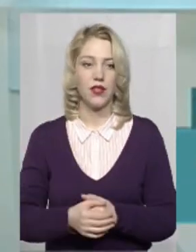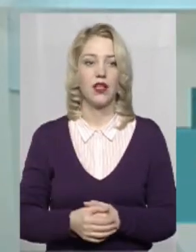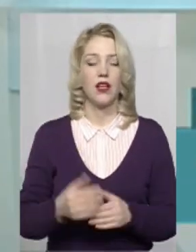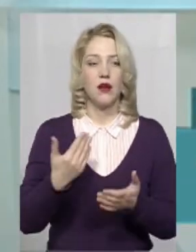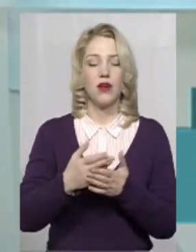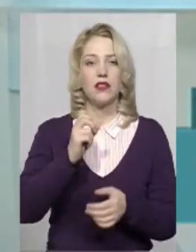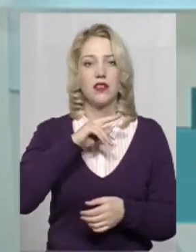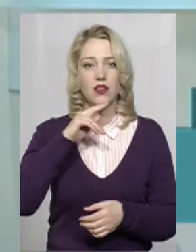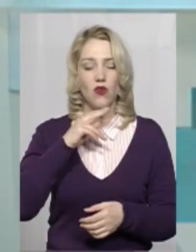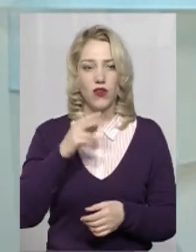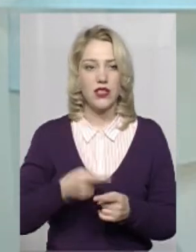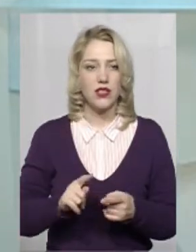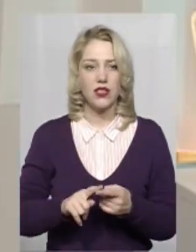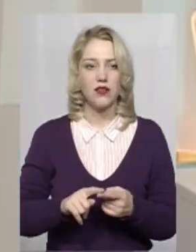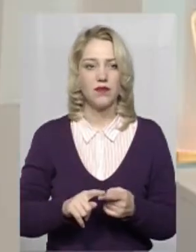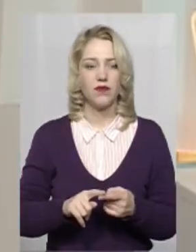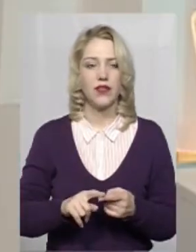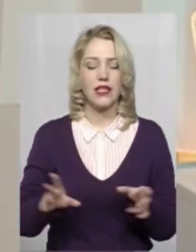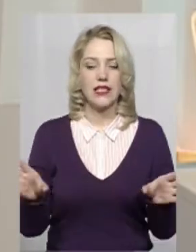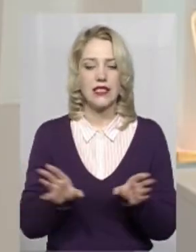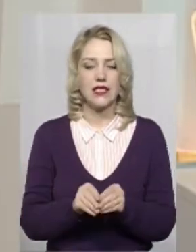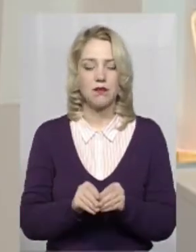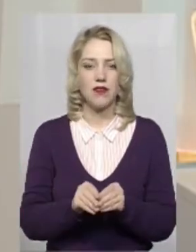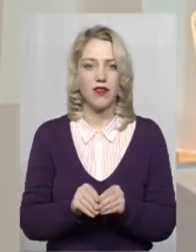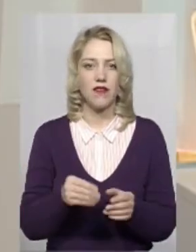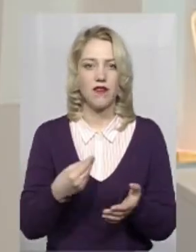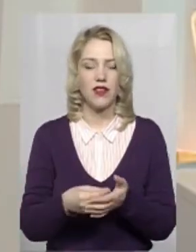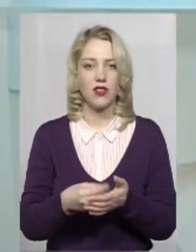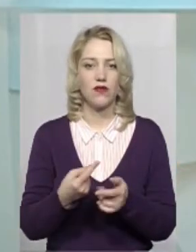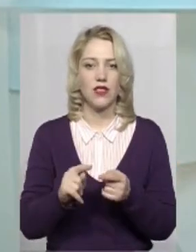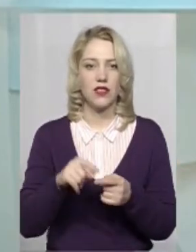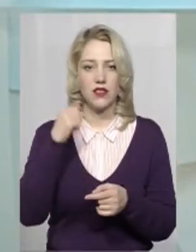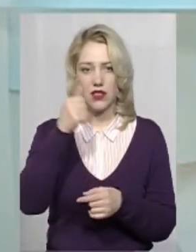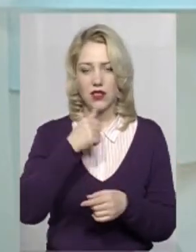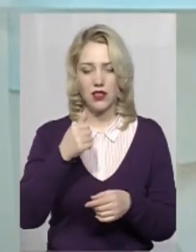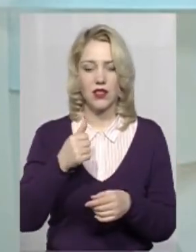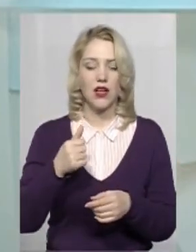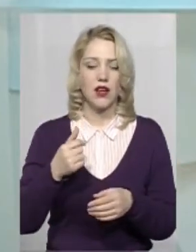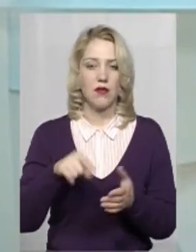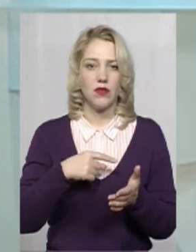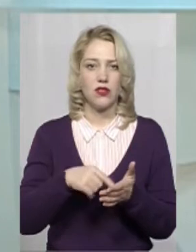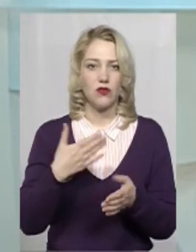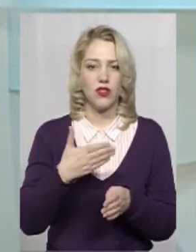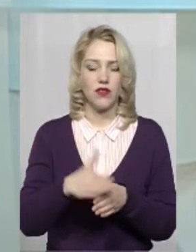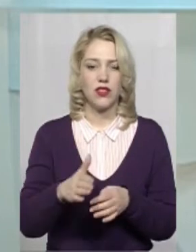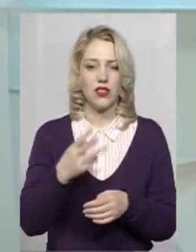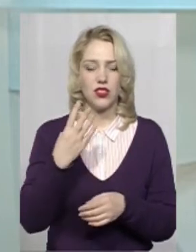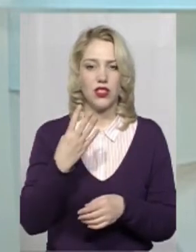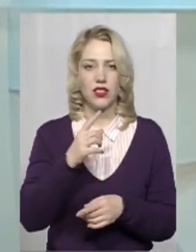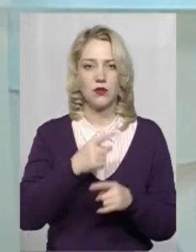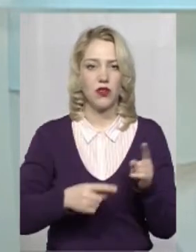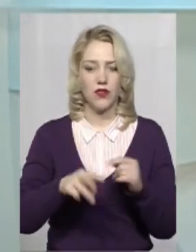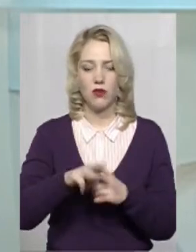Мається на увазі, наприклад, співфінансування. На цей рік місто вже виділило 4,5 мільйони на